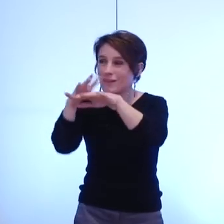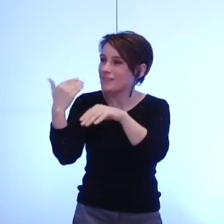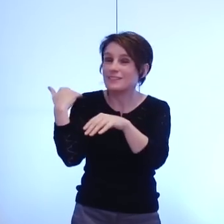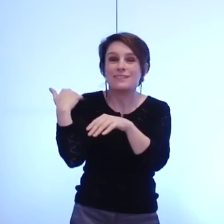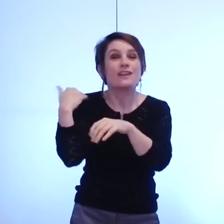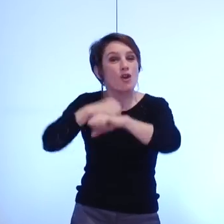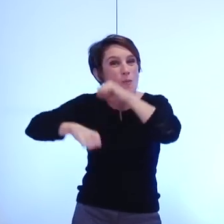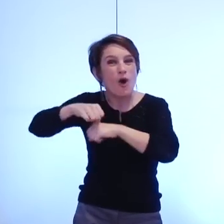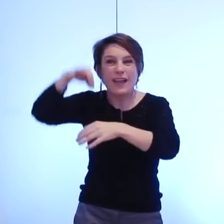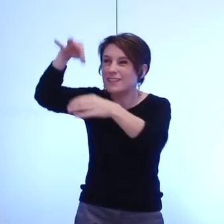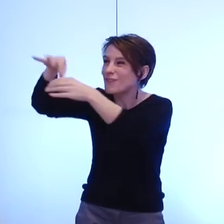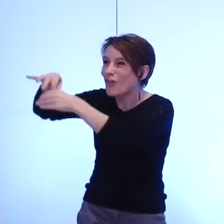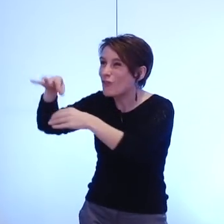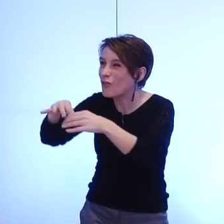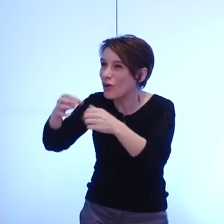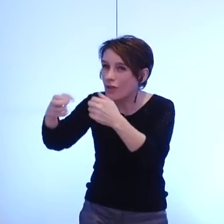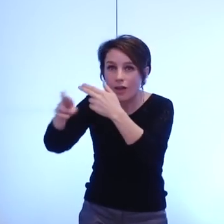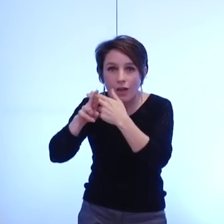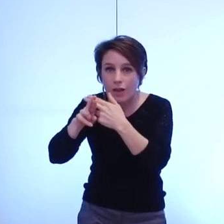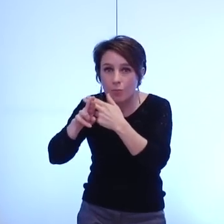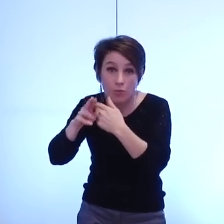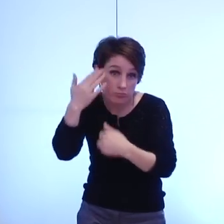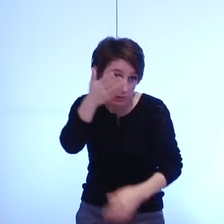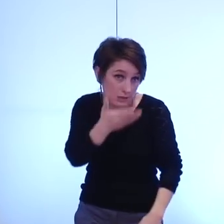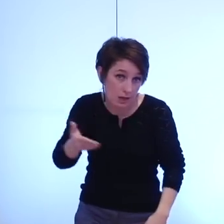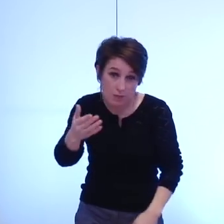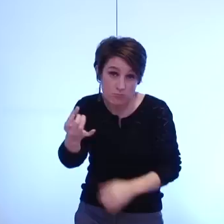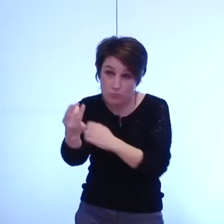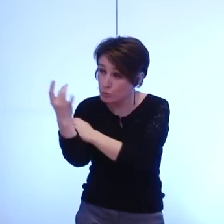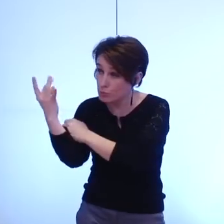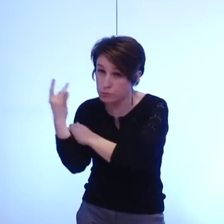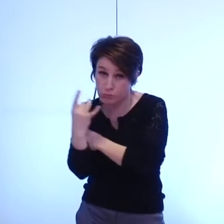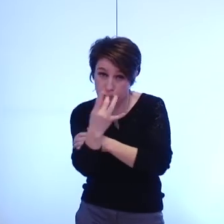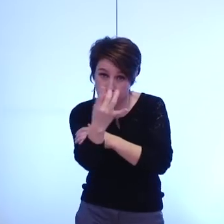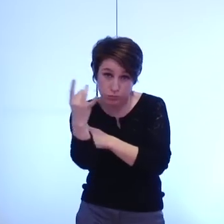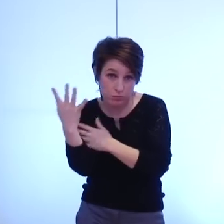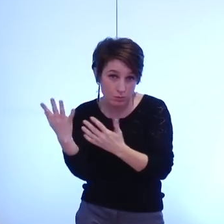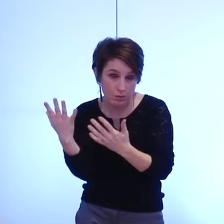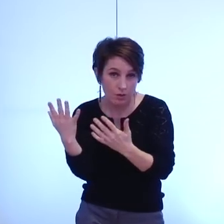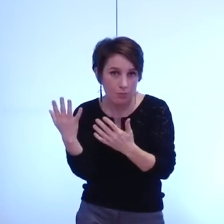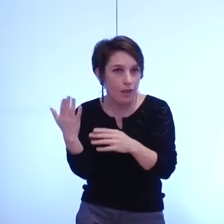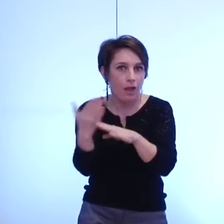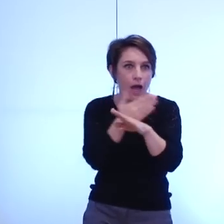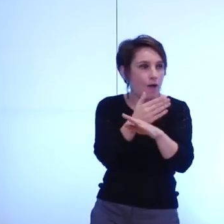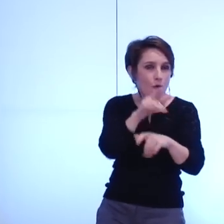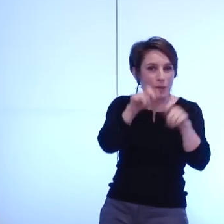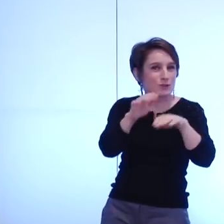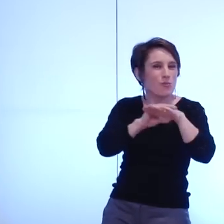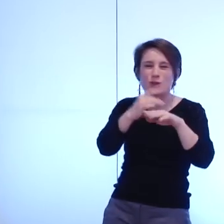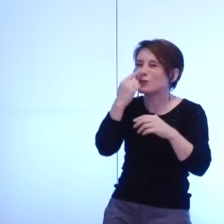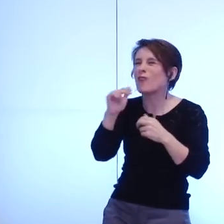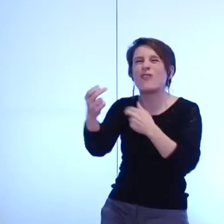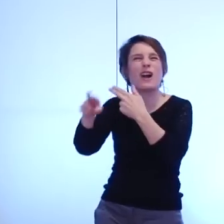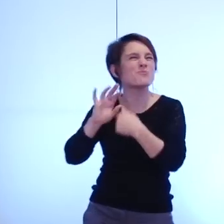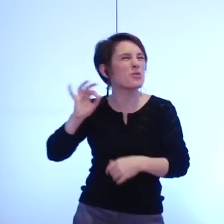organisé vous savez quel a été le résultat alors que a priori chacun pensait que ce résultat serait favorable